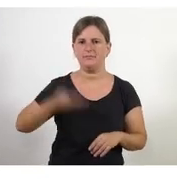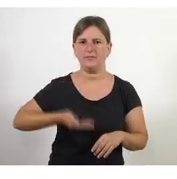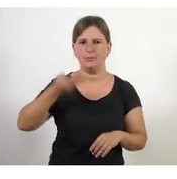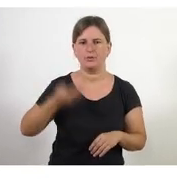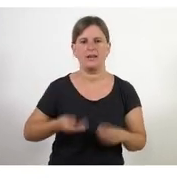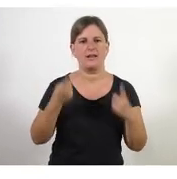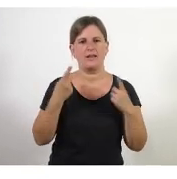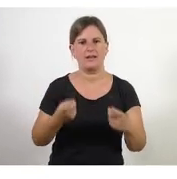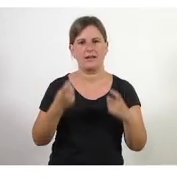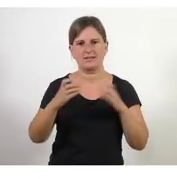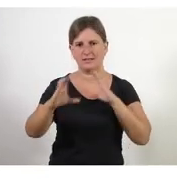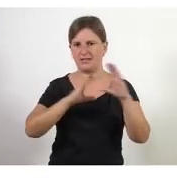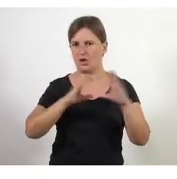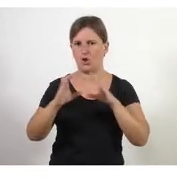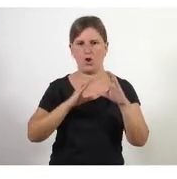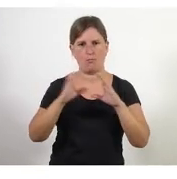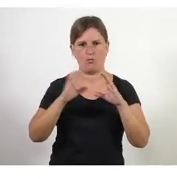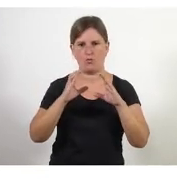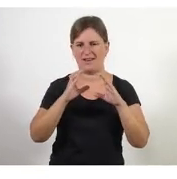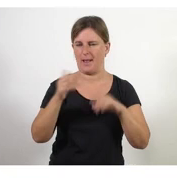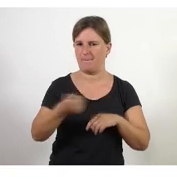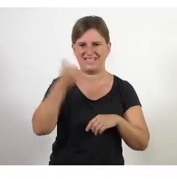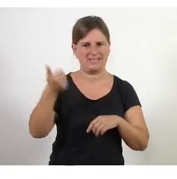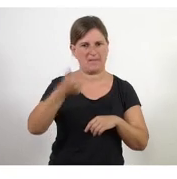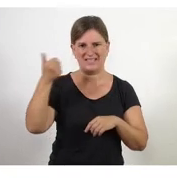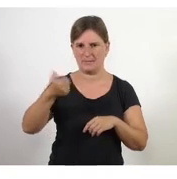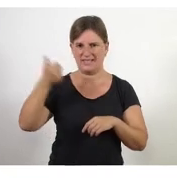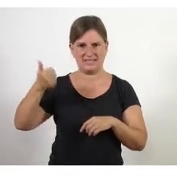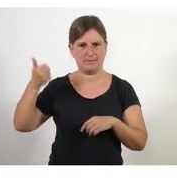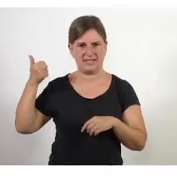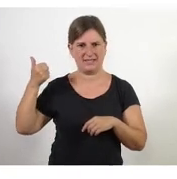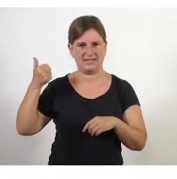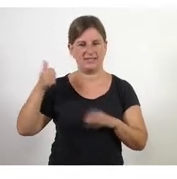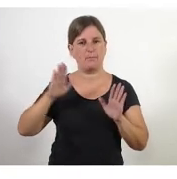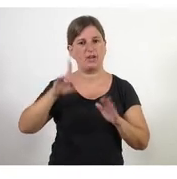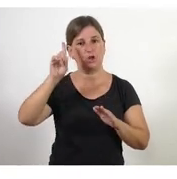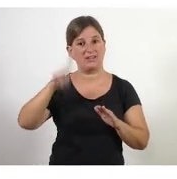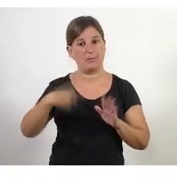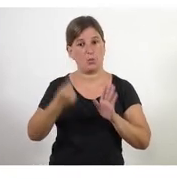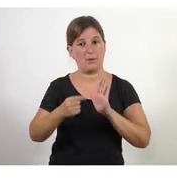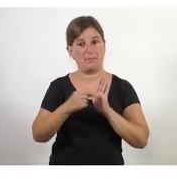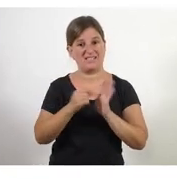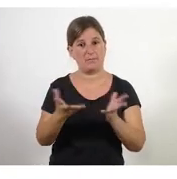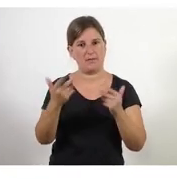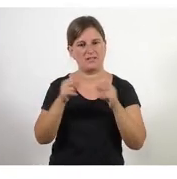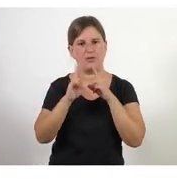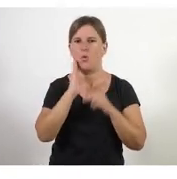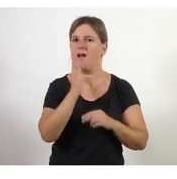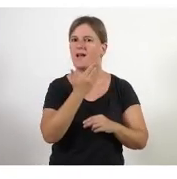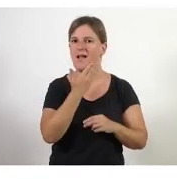incrementar la comunicació però fixeu-vos que hi un principi àgil que diu que les coses cara a cara